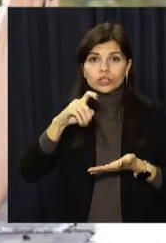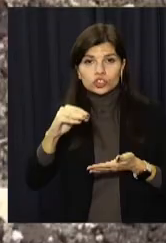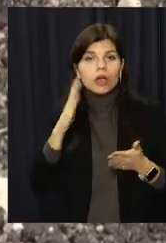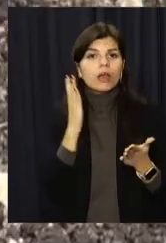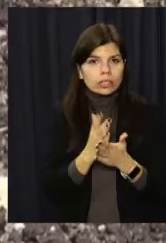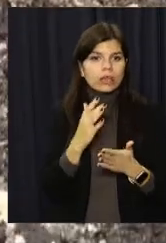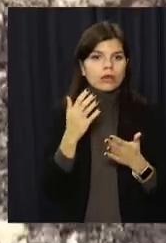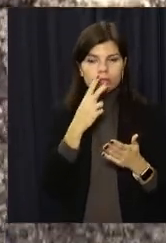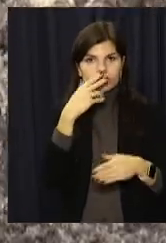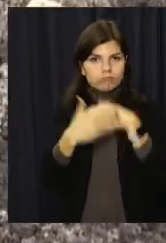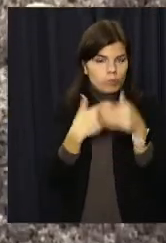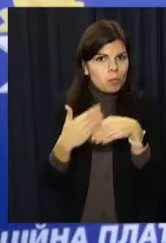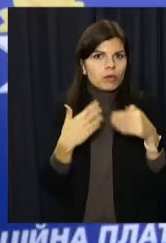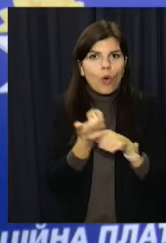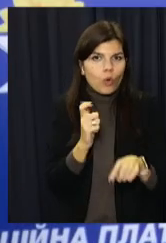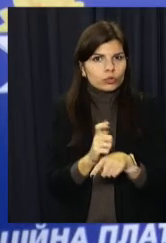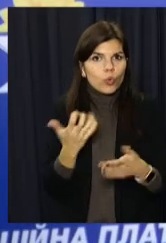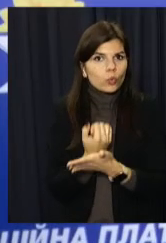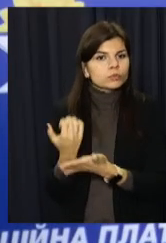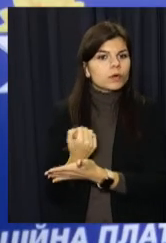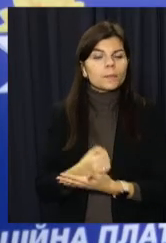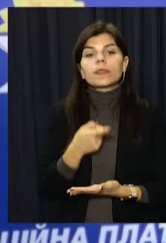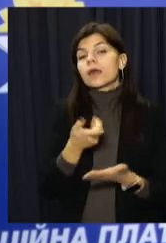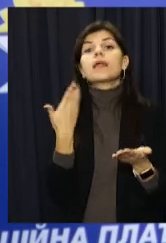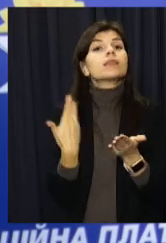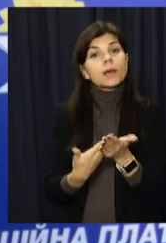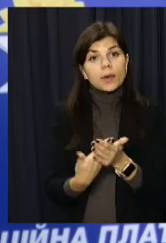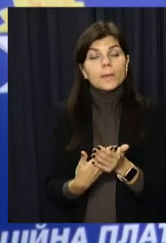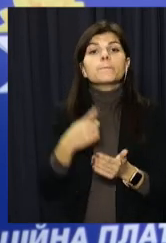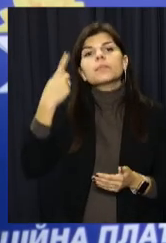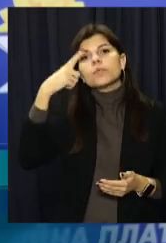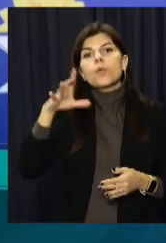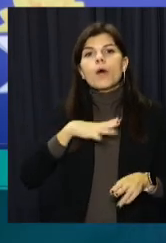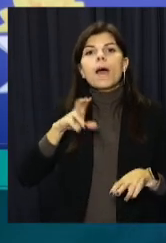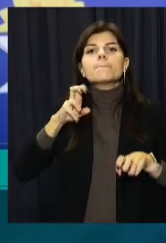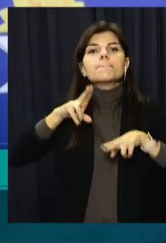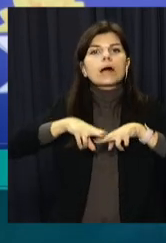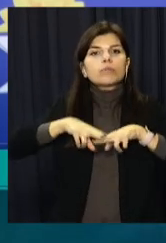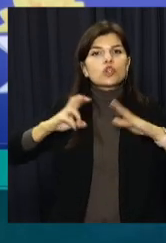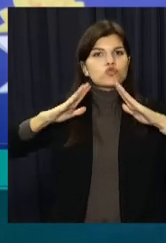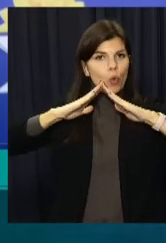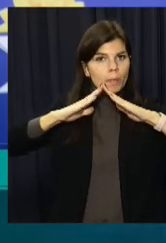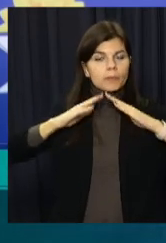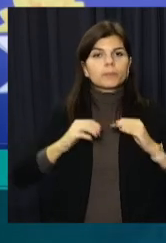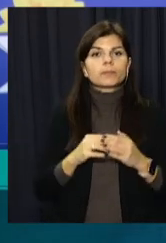проєктах житлово-комунальної сфери. Це, наприклад, проєкт «Паспорт дому», коли